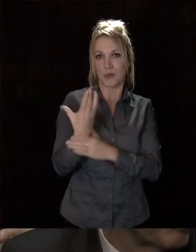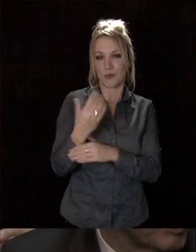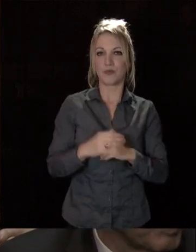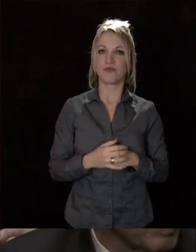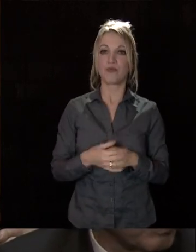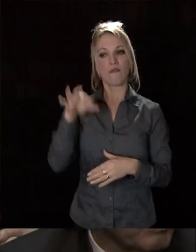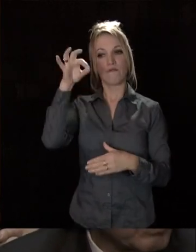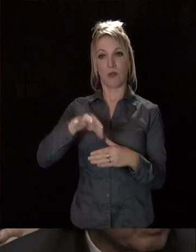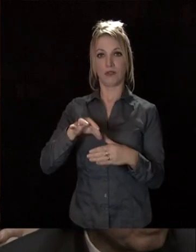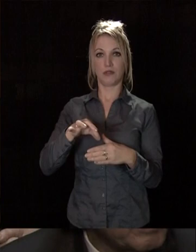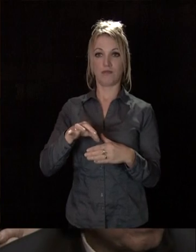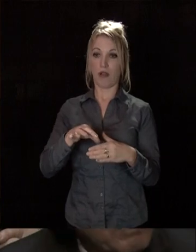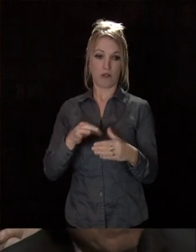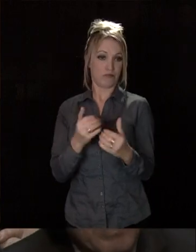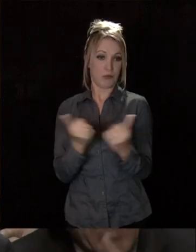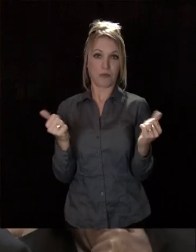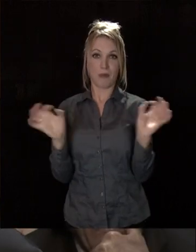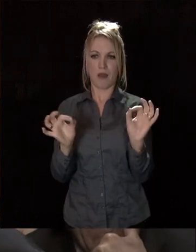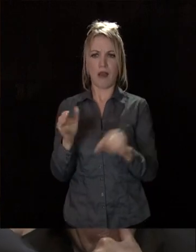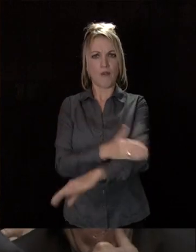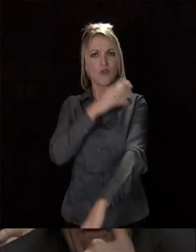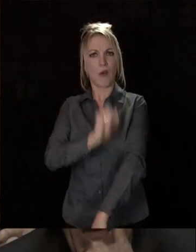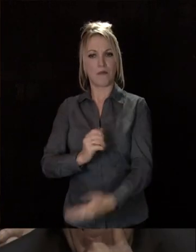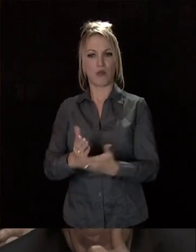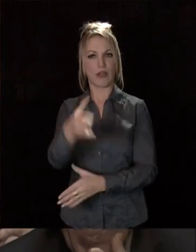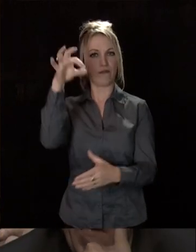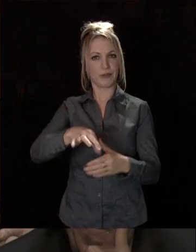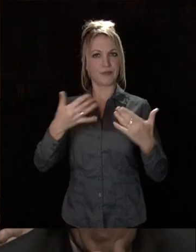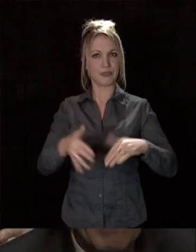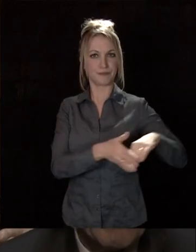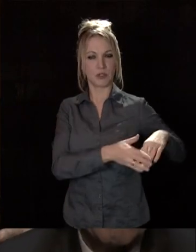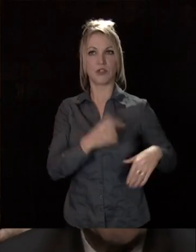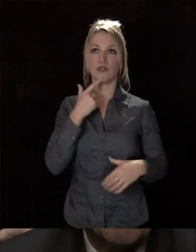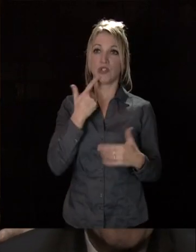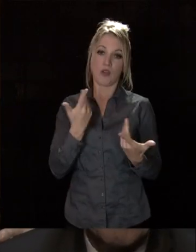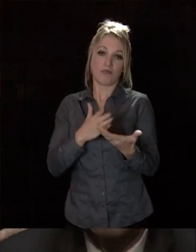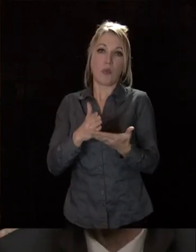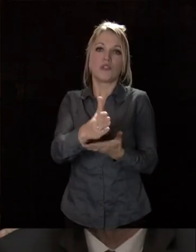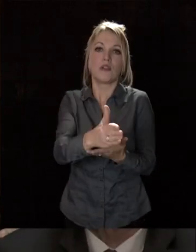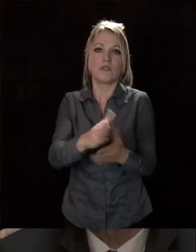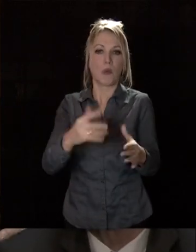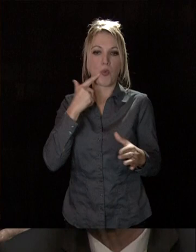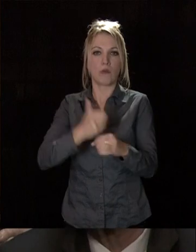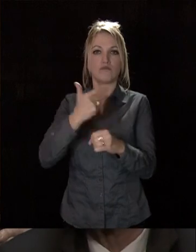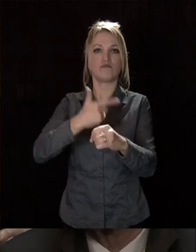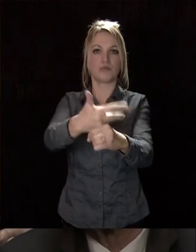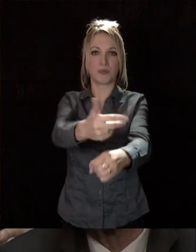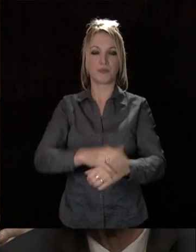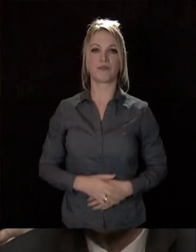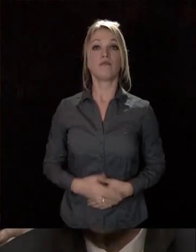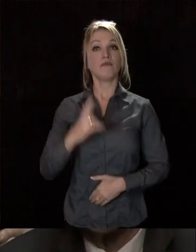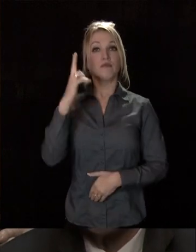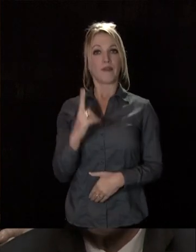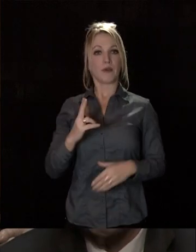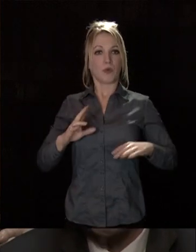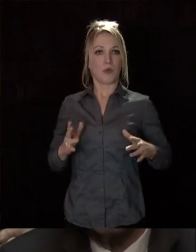voté sans aucune opposition, juste avant Noël, son projet. C'est-à-dire sa feuille de route, en réalité, pour les années à venir. Je commencerai